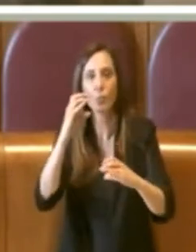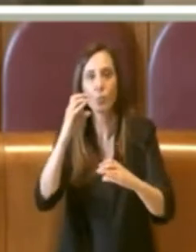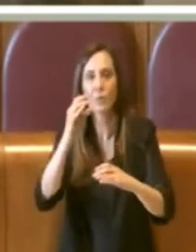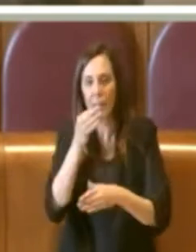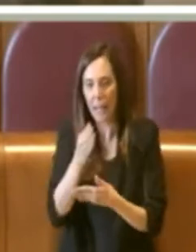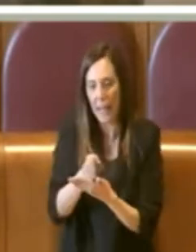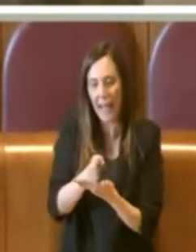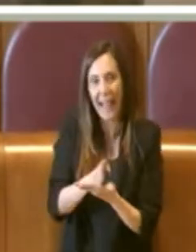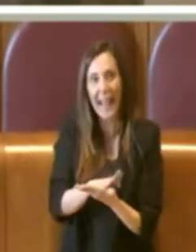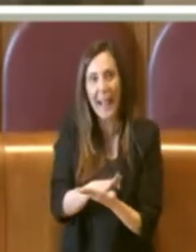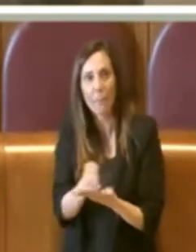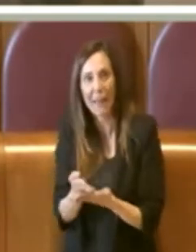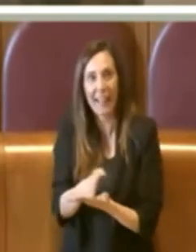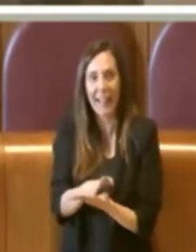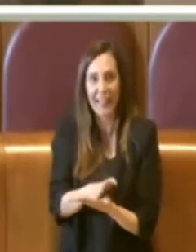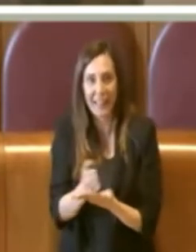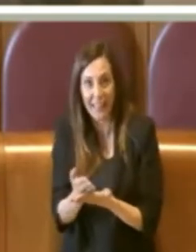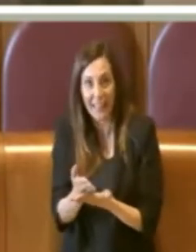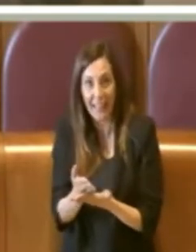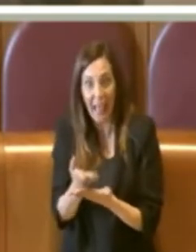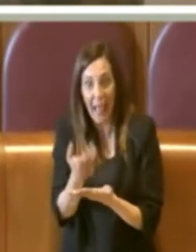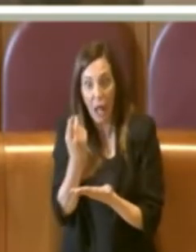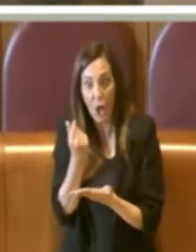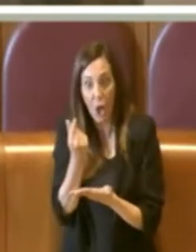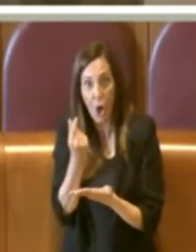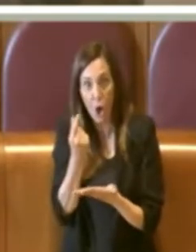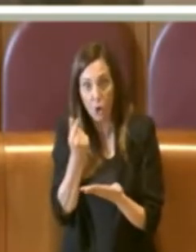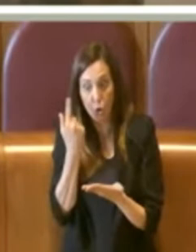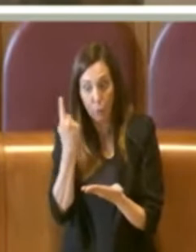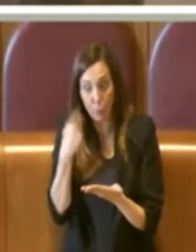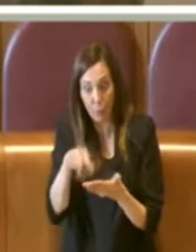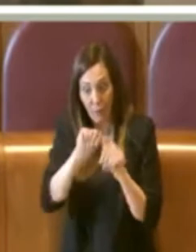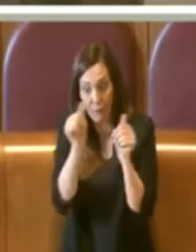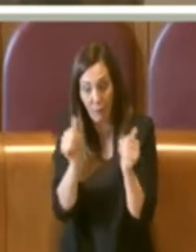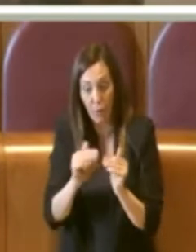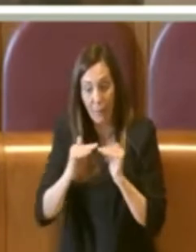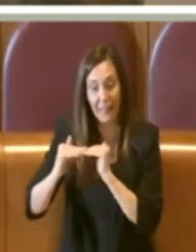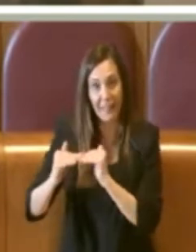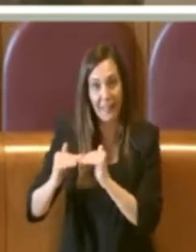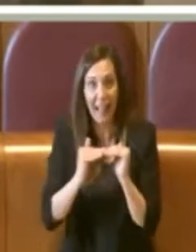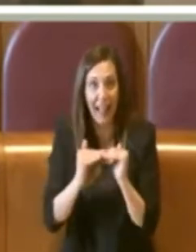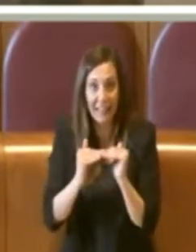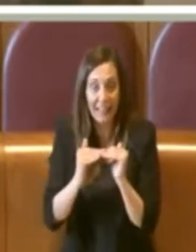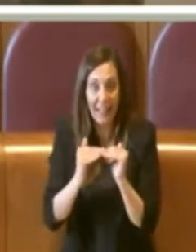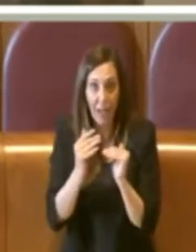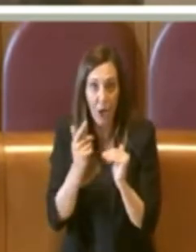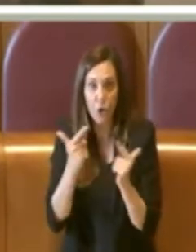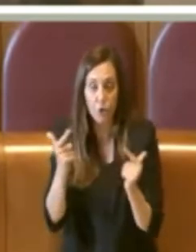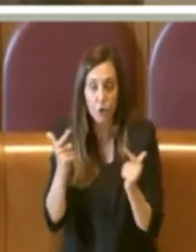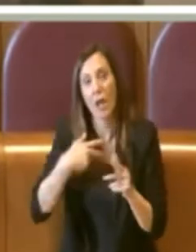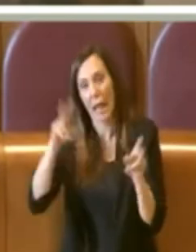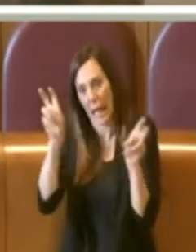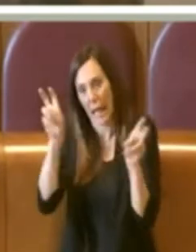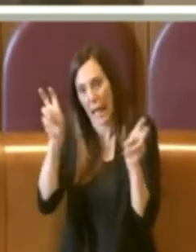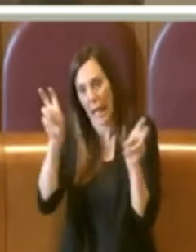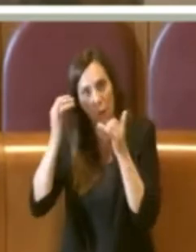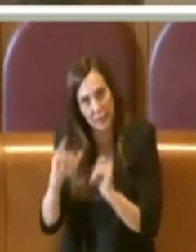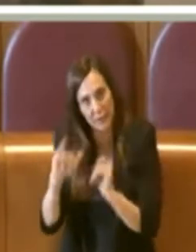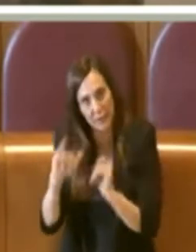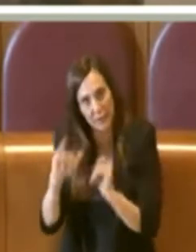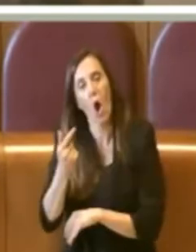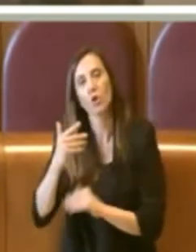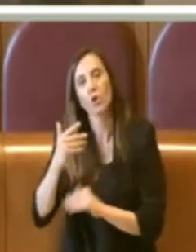il costo standard per questa tipologia di trazione, in realtà, c'è. C'è per l'elettrico, ma non c'è per l'ibrido.